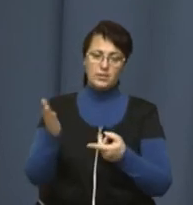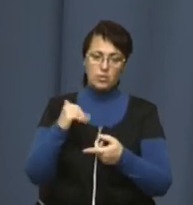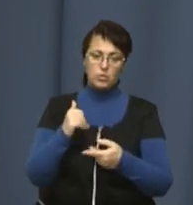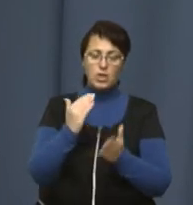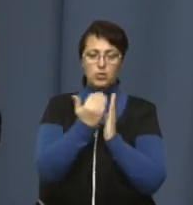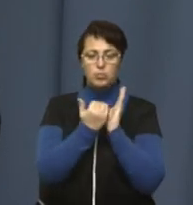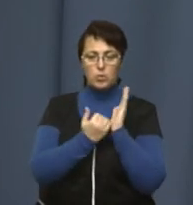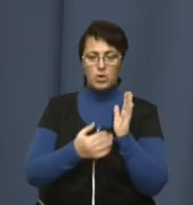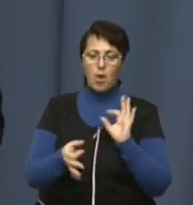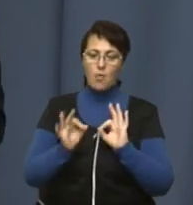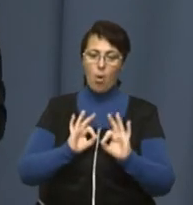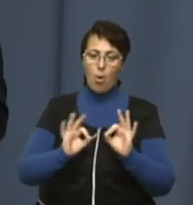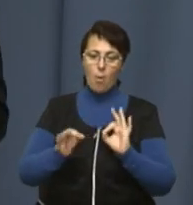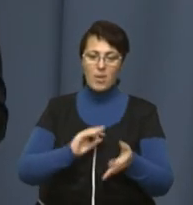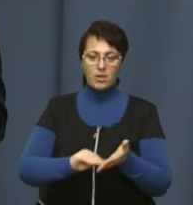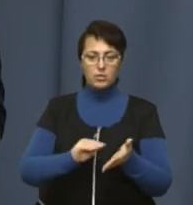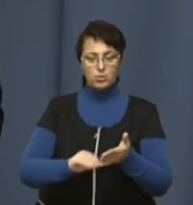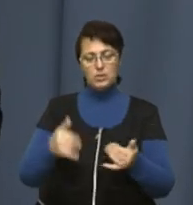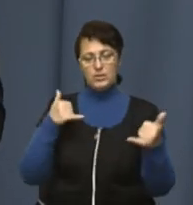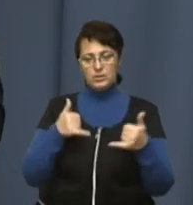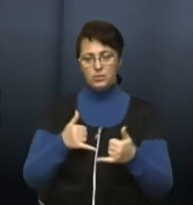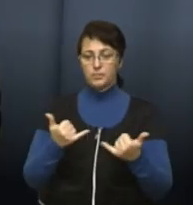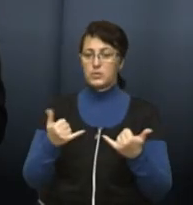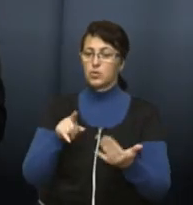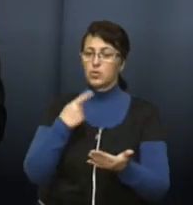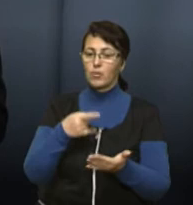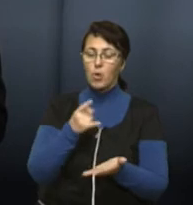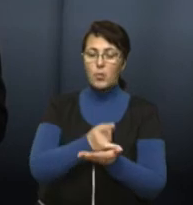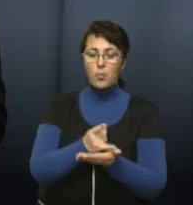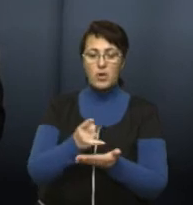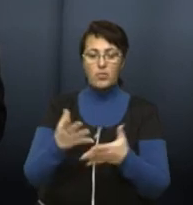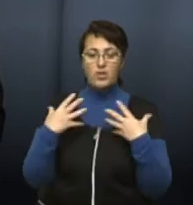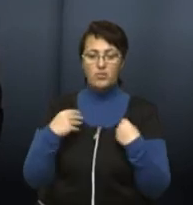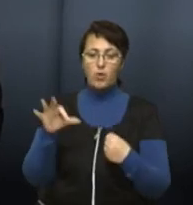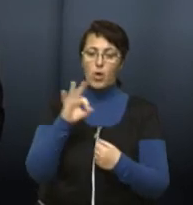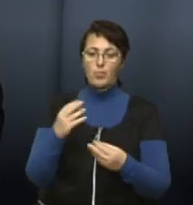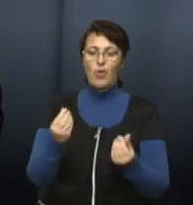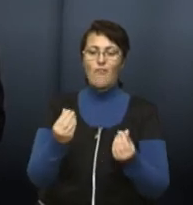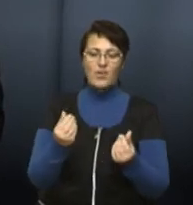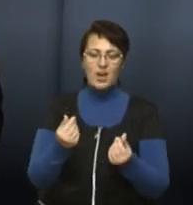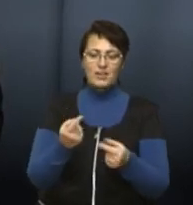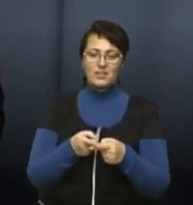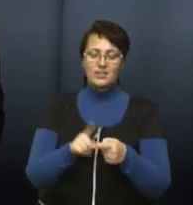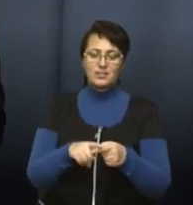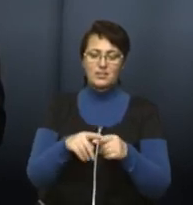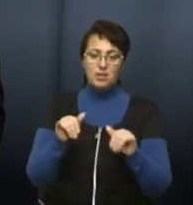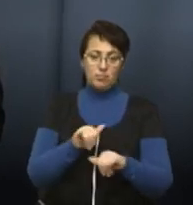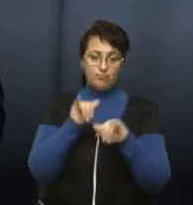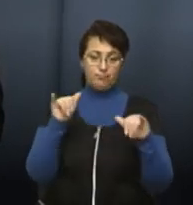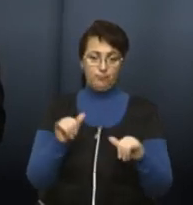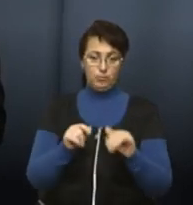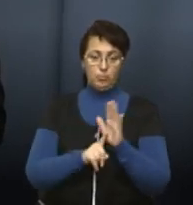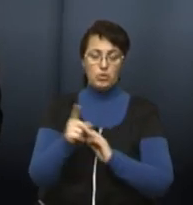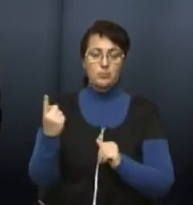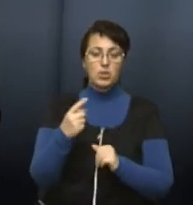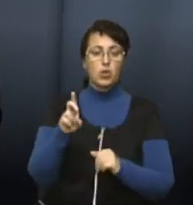коментуйте та телефонуйте. А сьогодні ми говоримо про паркування у Львові та про вартість, яка вже зросте з 1 березня. А